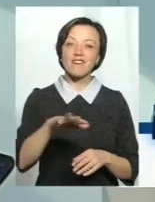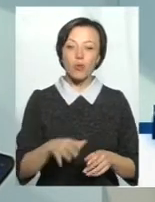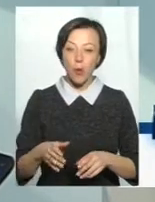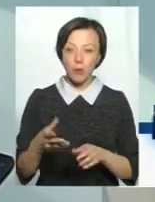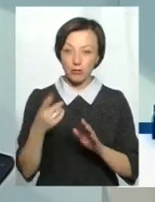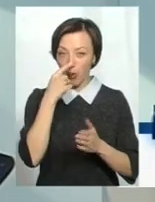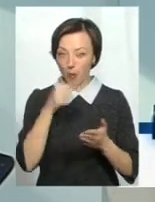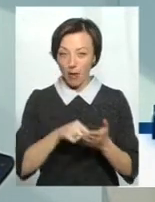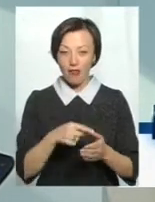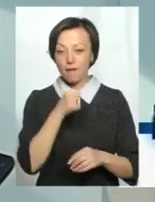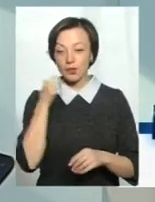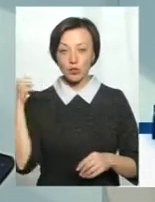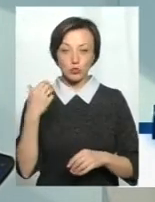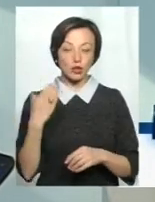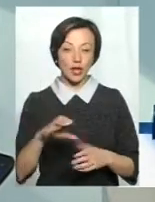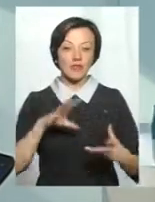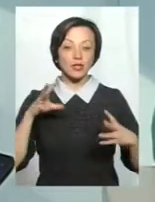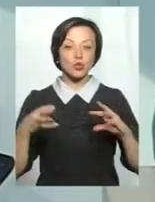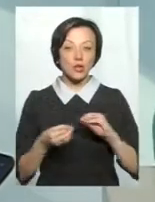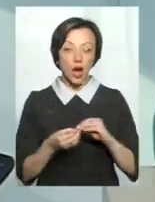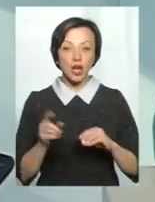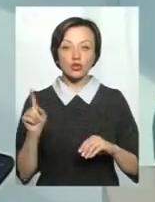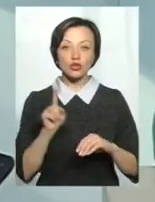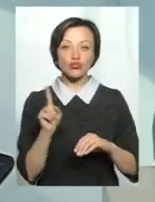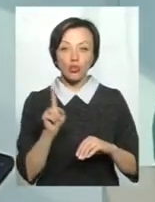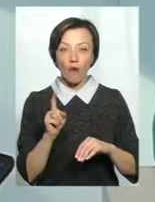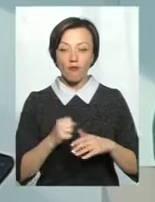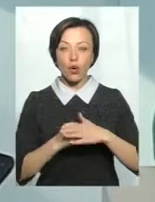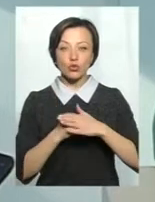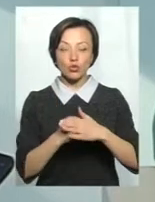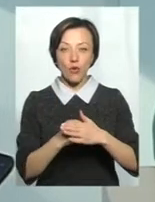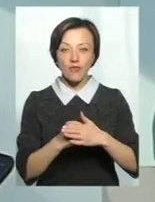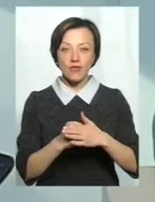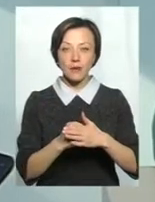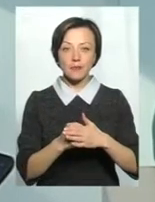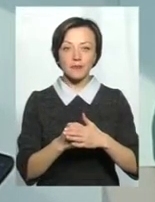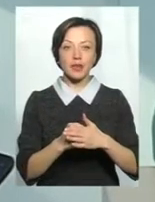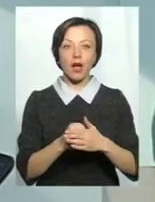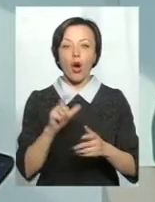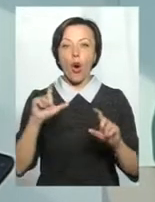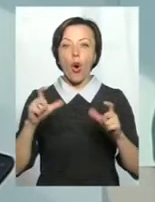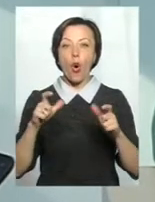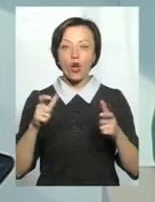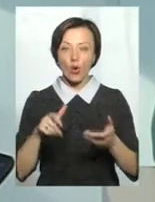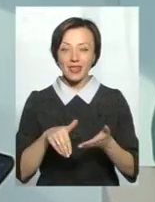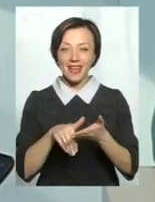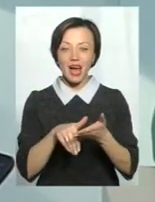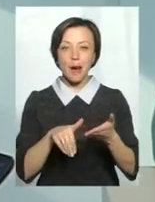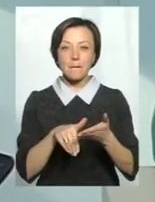В наслідок того, що в основі рефлексотерапії і голкотерапії як основного методу